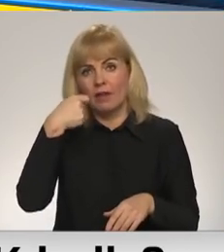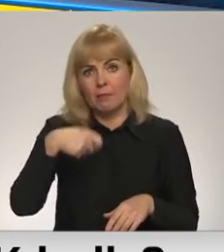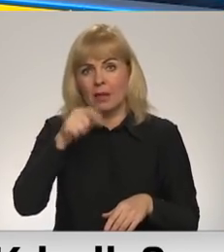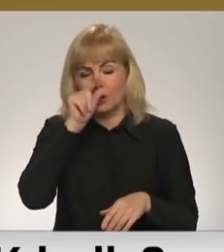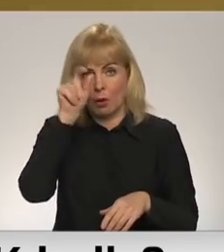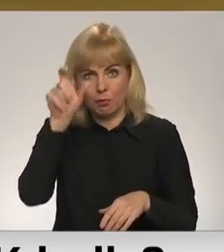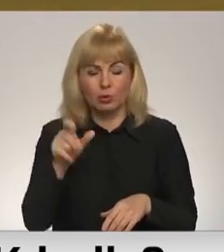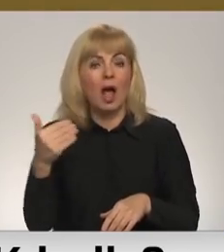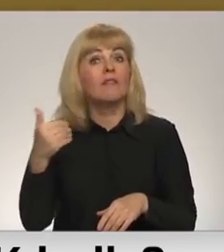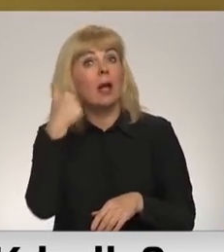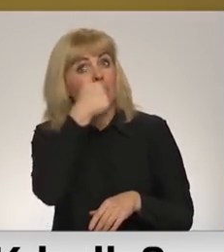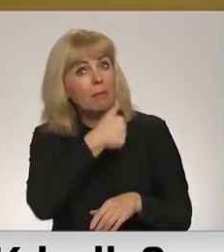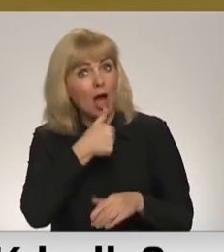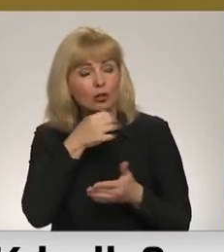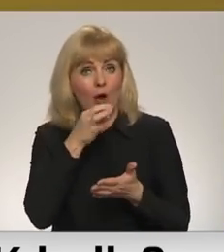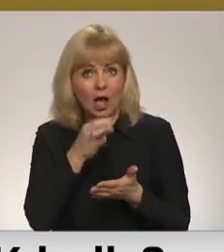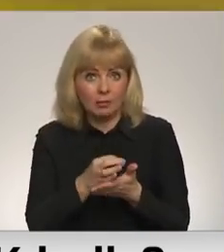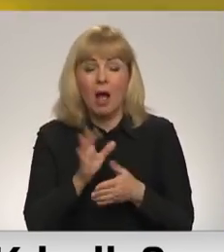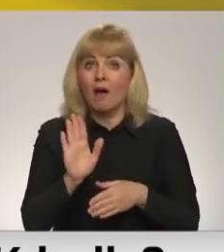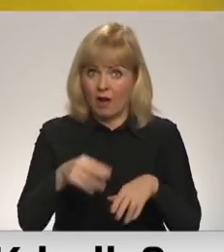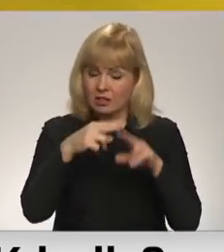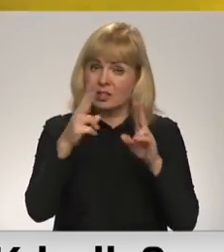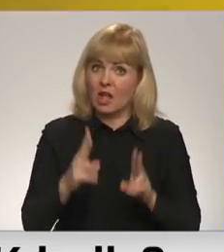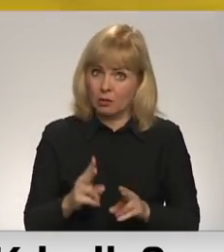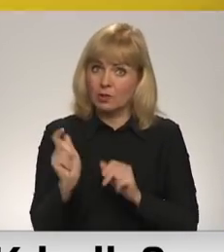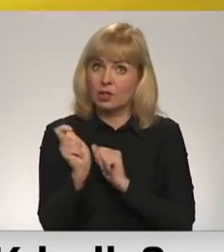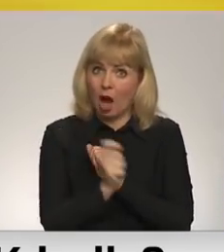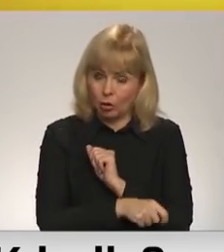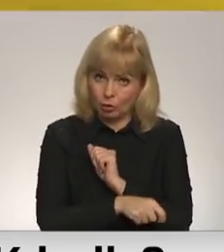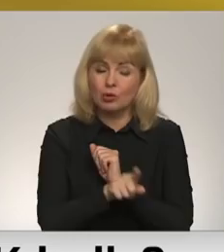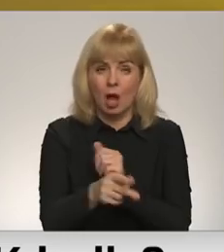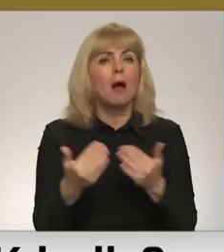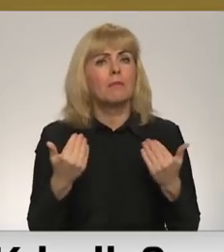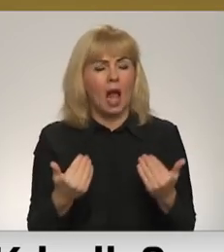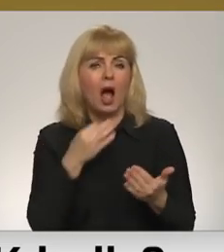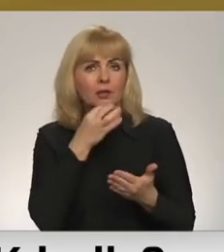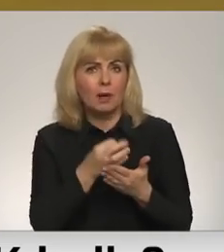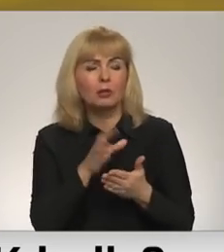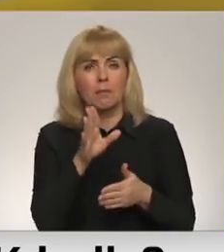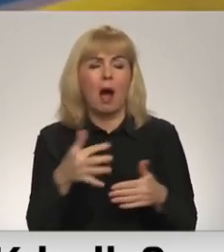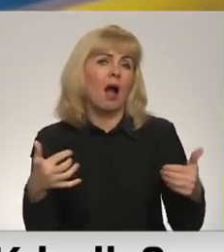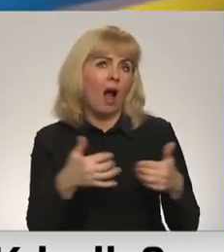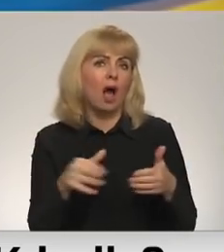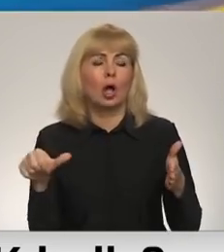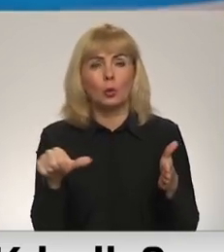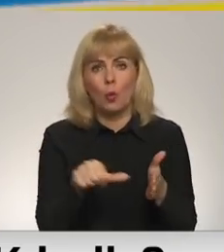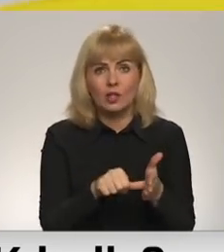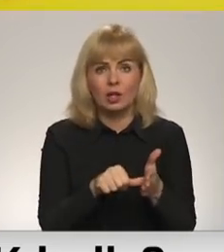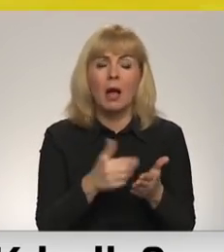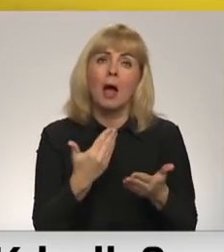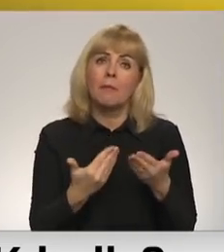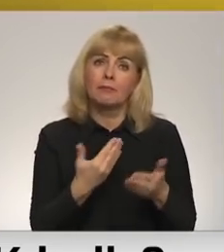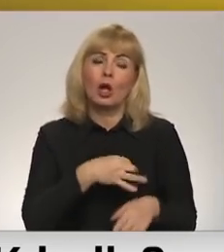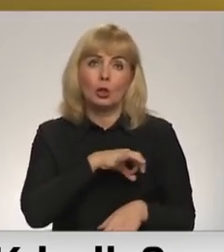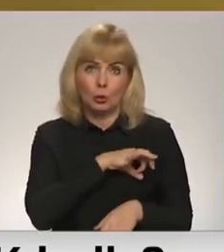Putina personiskā atbildībā? Viņi var starptautiski sodīt, saukt pie reālas atbildības par kara noziegumiem un vai tas vispār no juridiskā